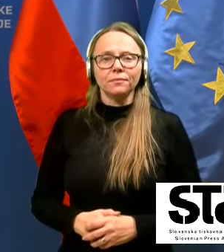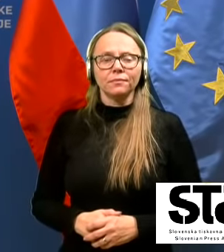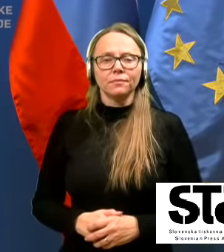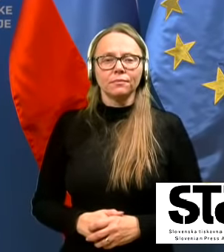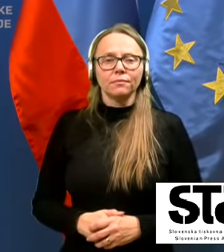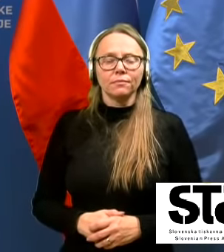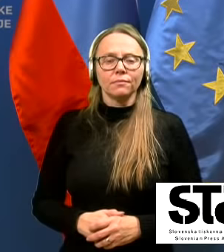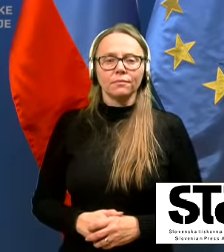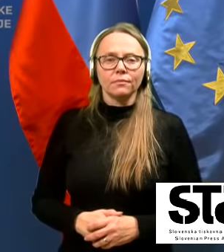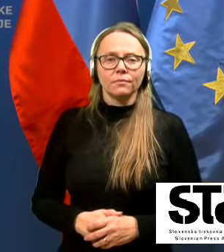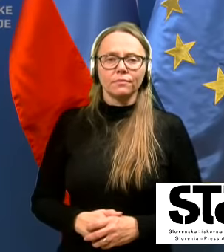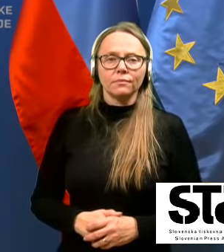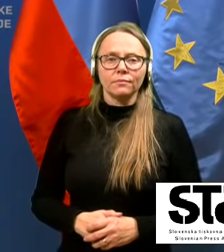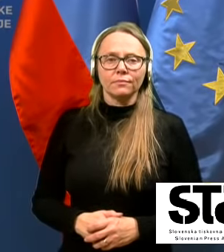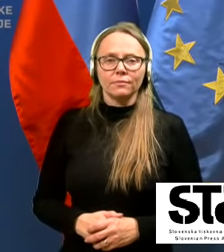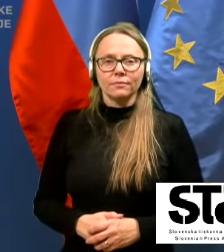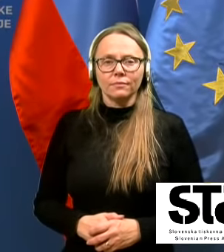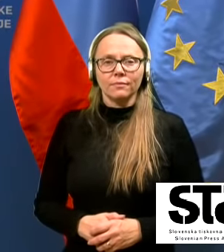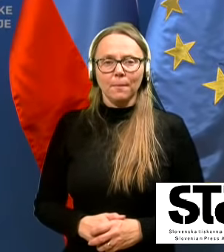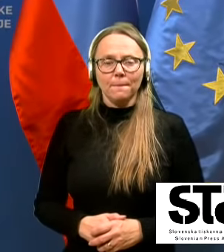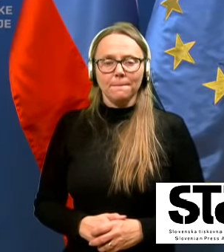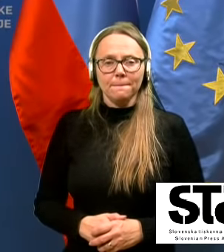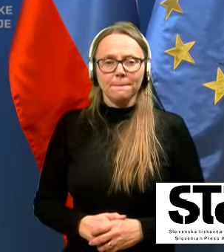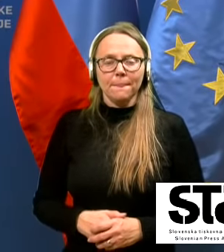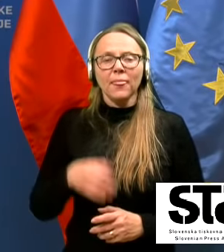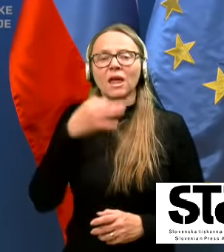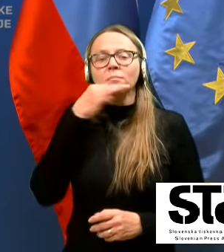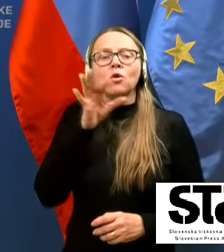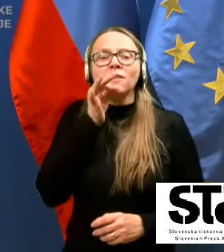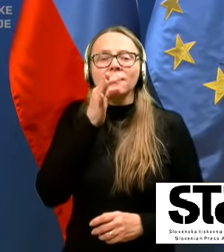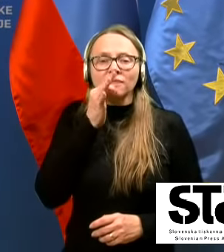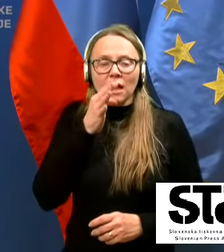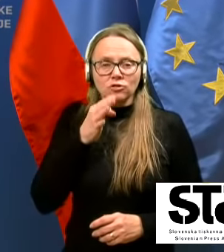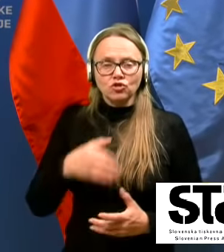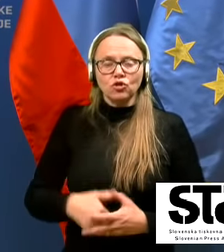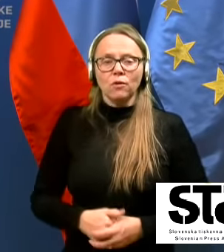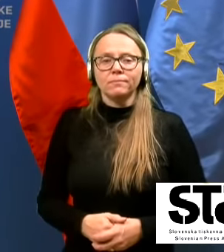Potem imamo bolj natančno opredeljeno,